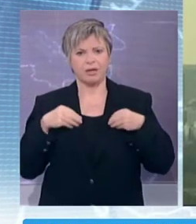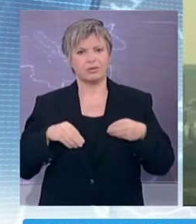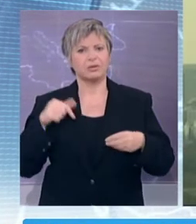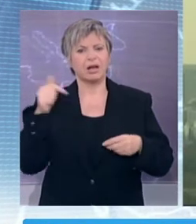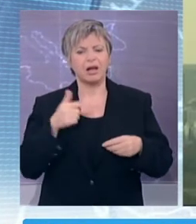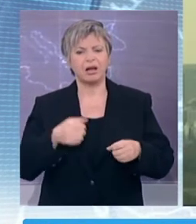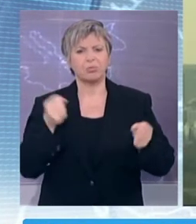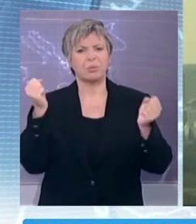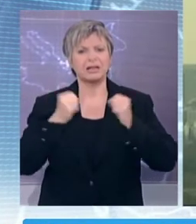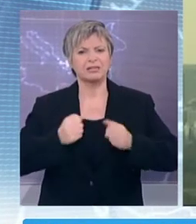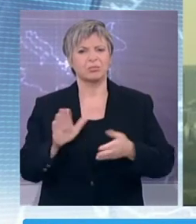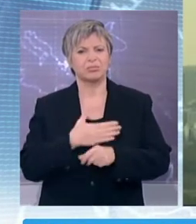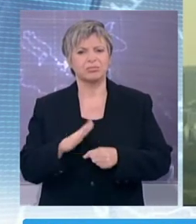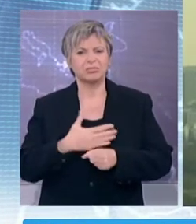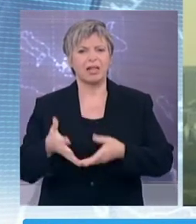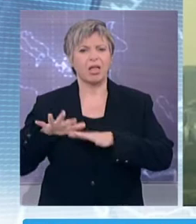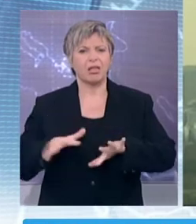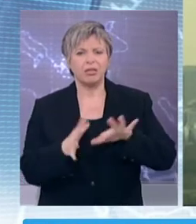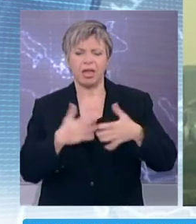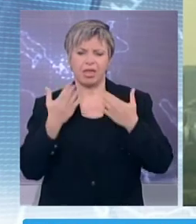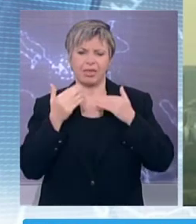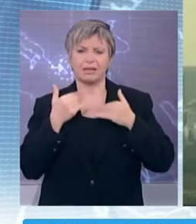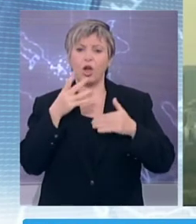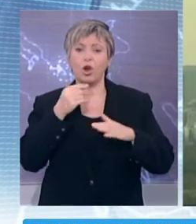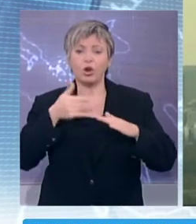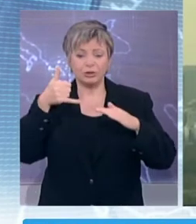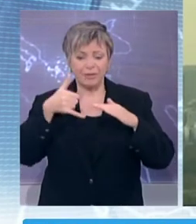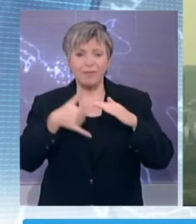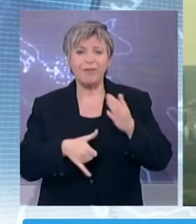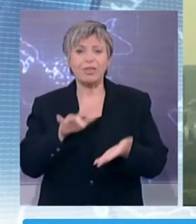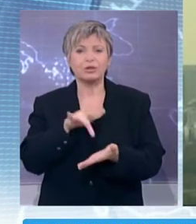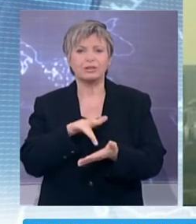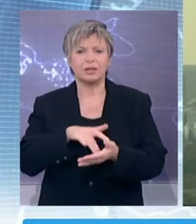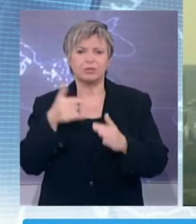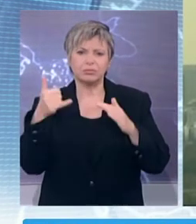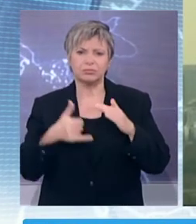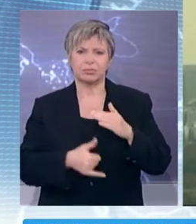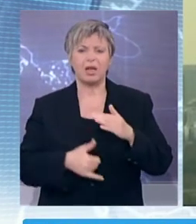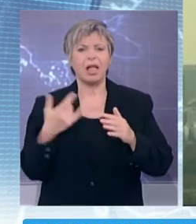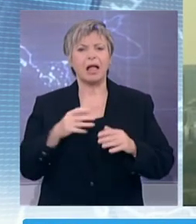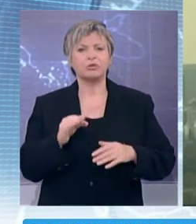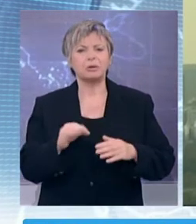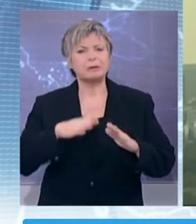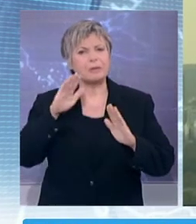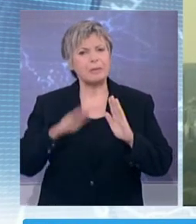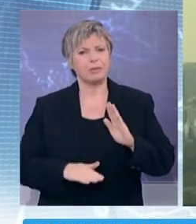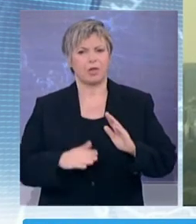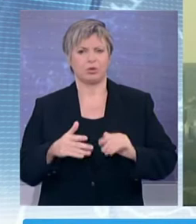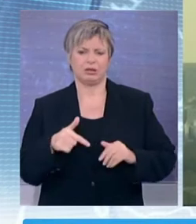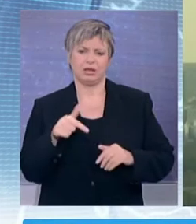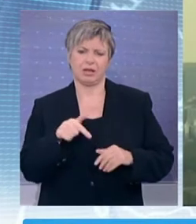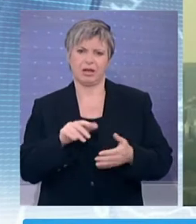ζημιές ή προειδοποίηση για τσουνάμι καθώς ο σεισμός είχε μεγάλο αισθιακό βάθος. Το επίκεντρο του σεισμού βρίσκεται σε ένα απομακρυσμένο νησί νότια της Ιαπωνικής